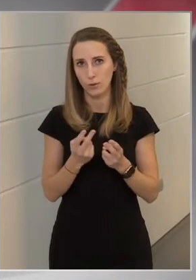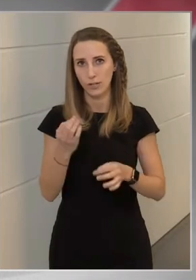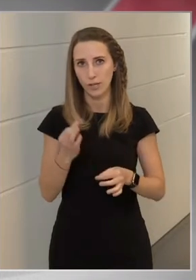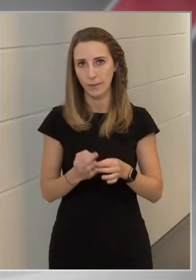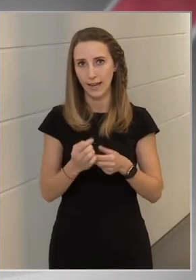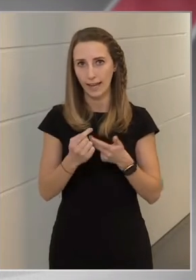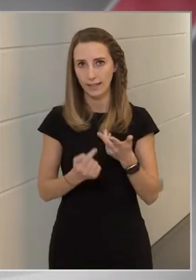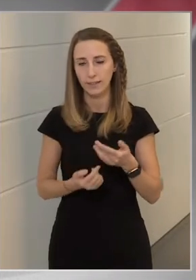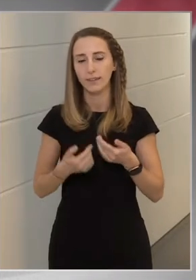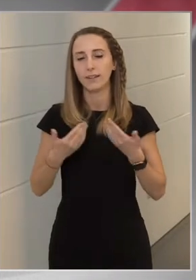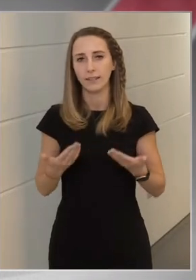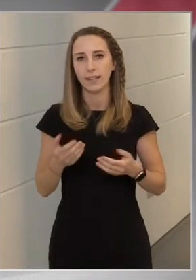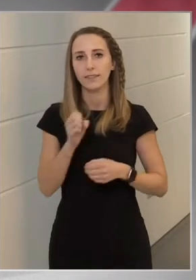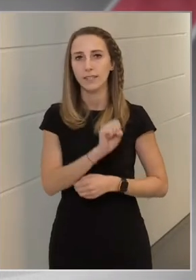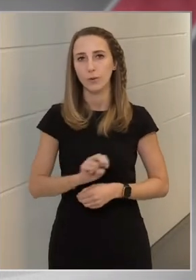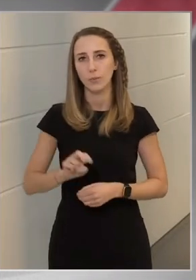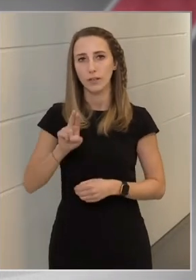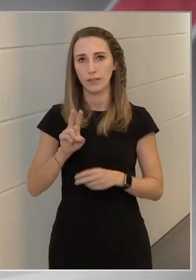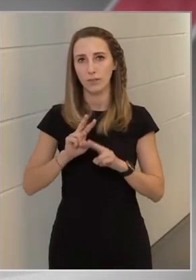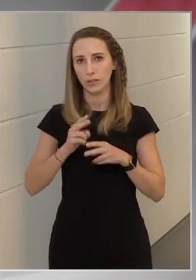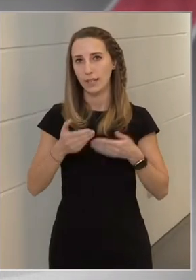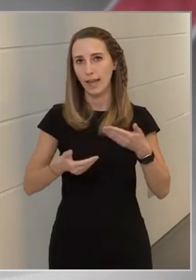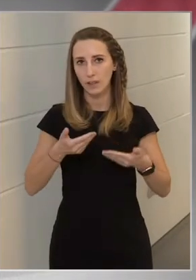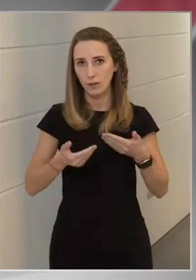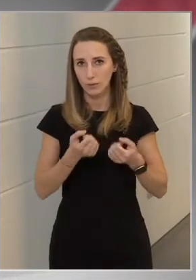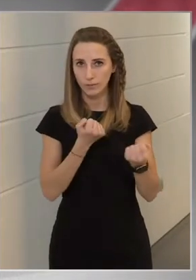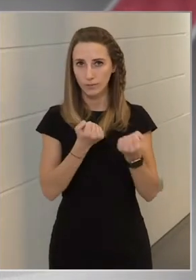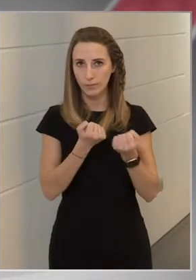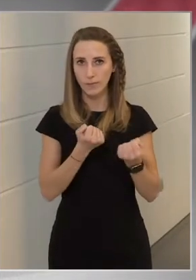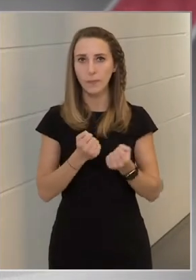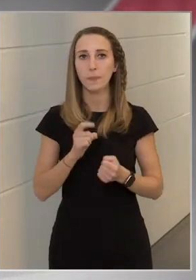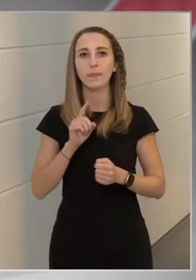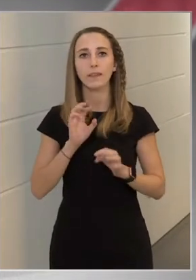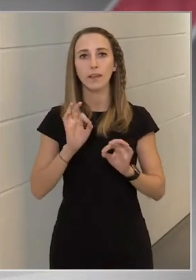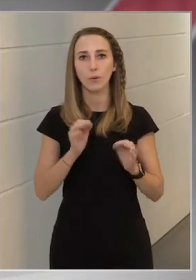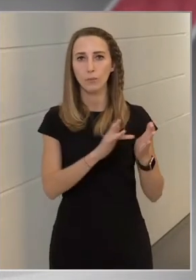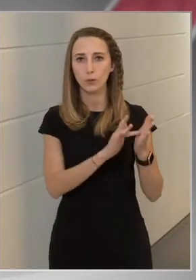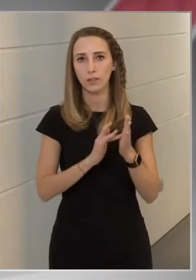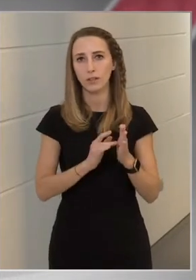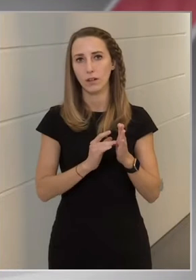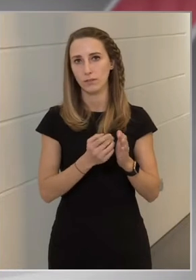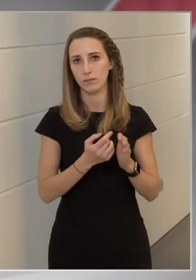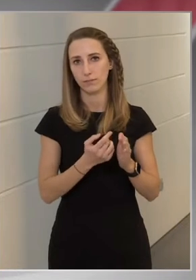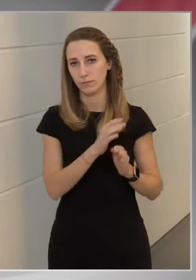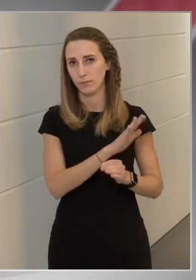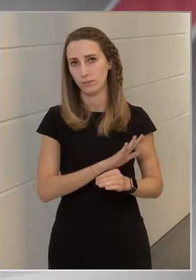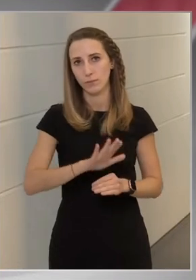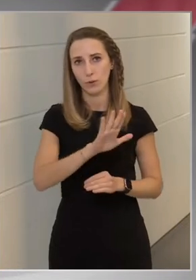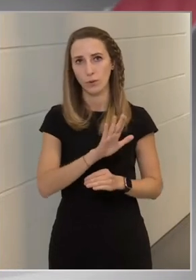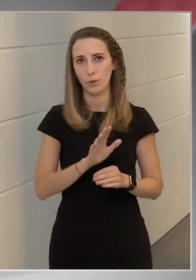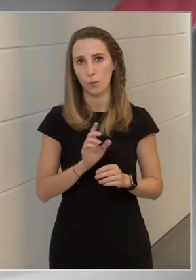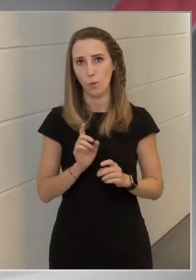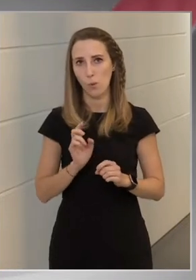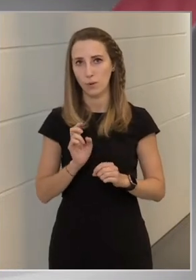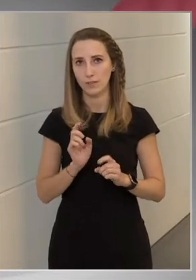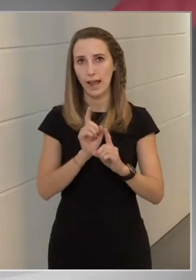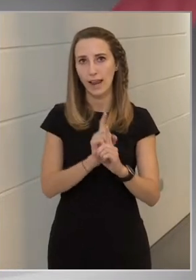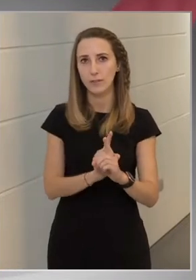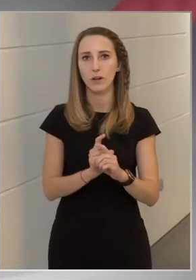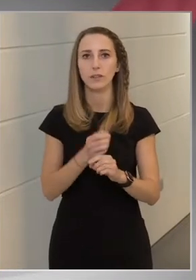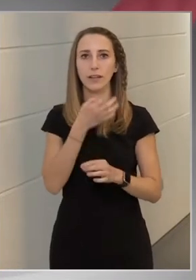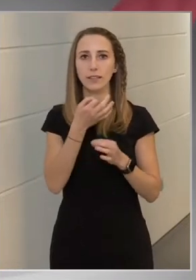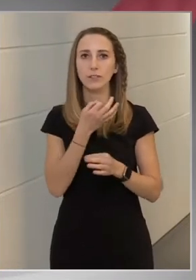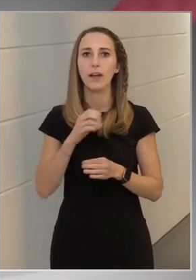Úgyhogy az Európai Unióval tárgyalunk ugyan, de jól mutatja az ő hozzáállásukat a kérdéshez, hogy először a